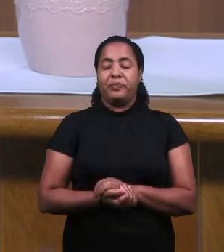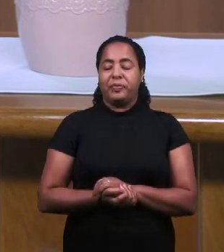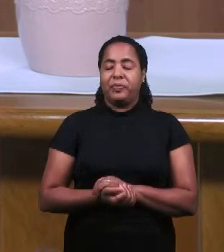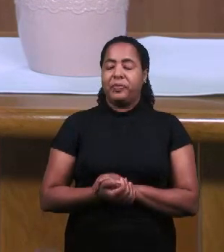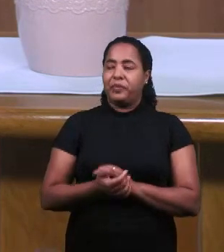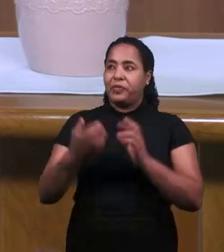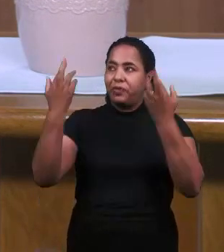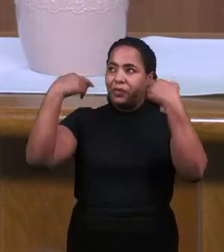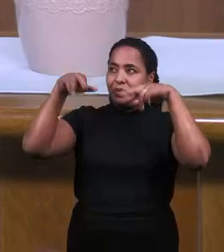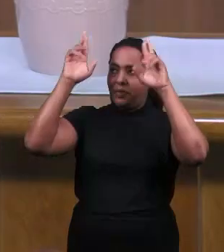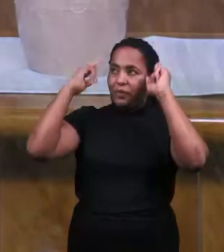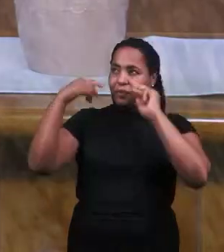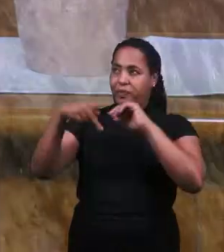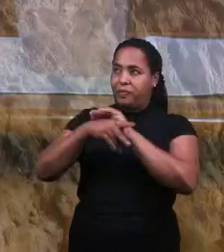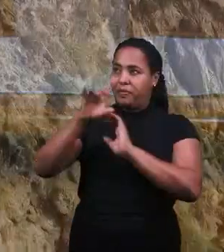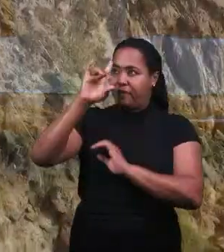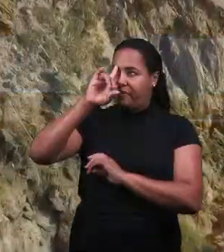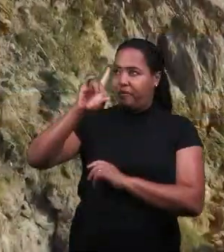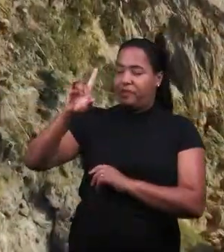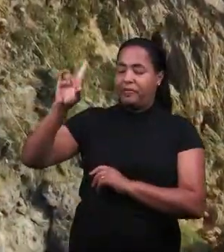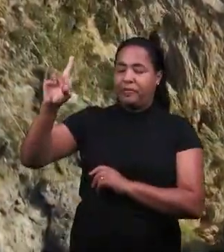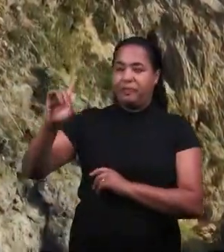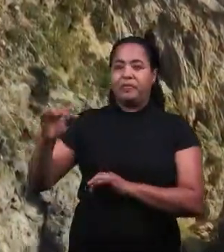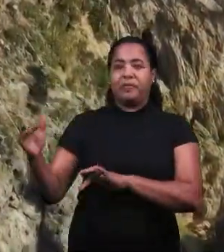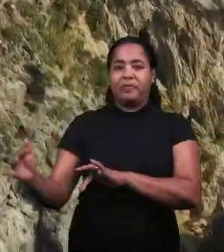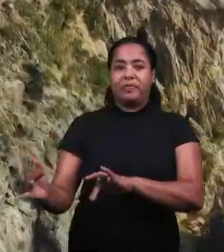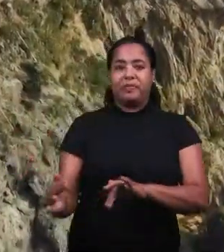«Сей есть Агнец Божий».